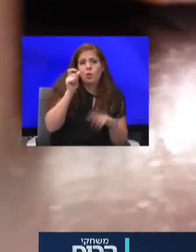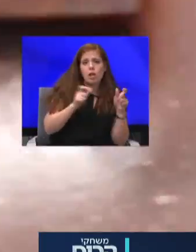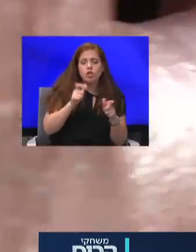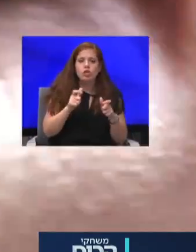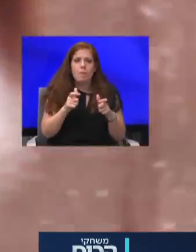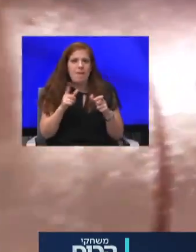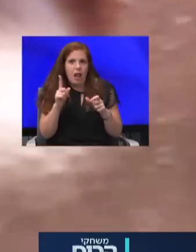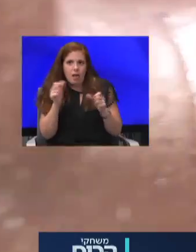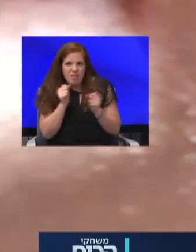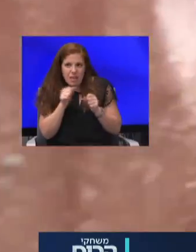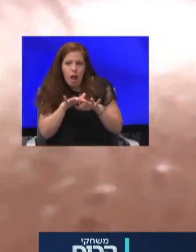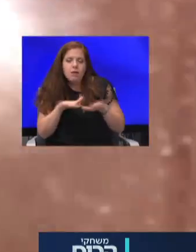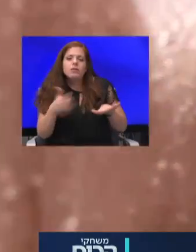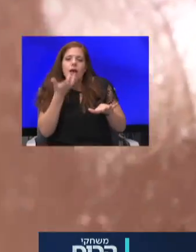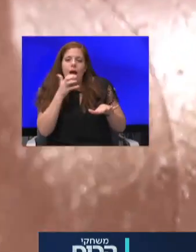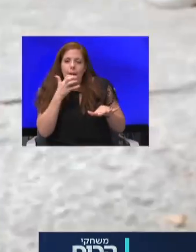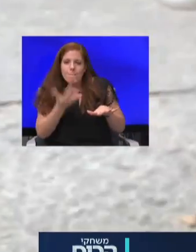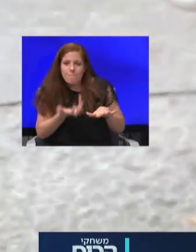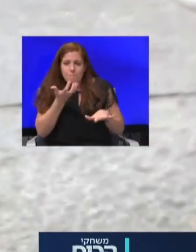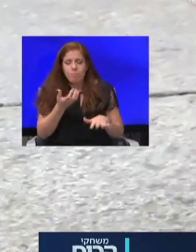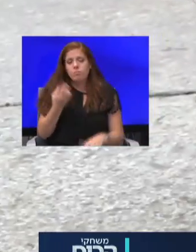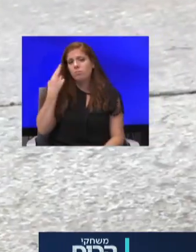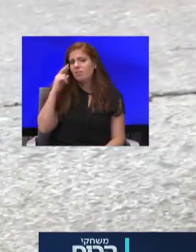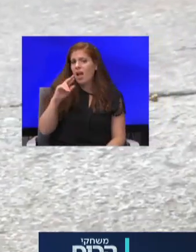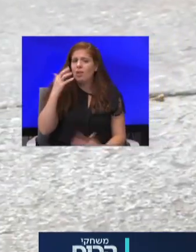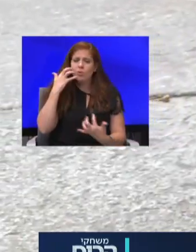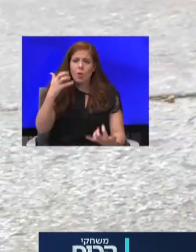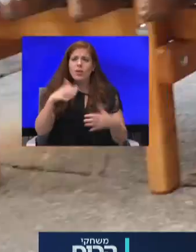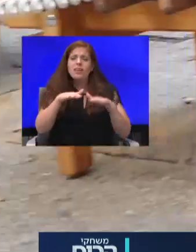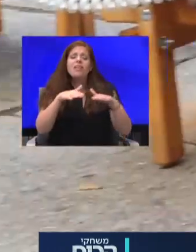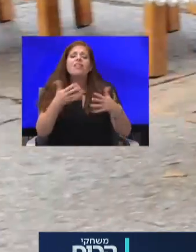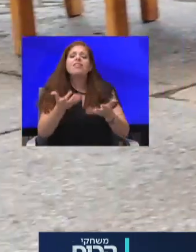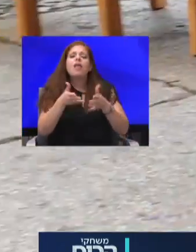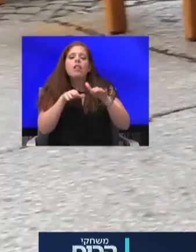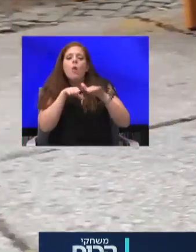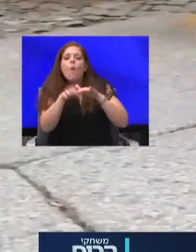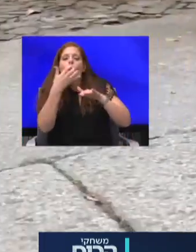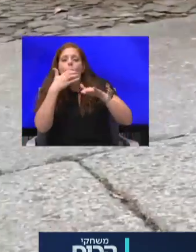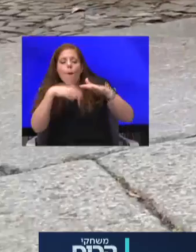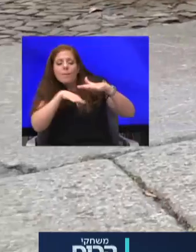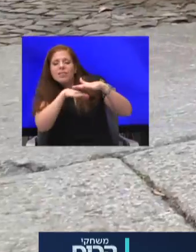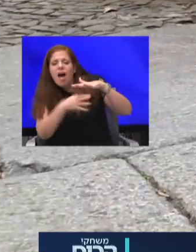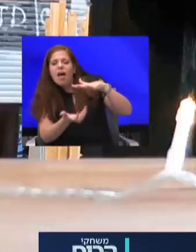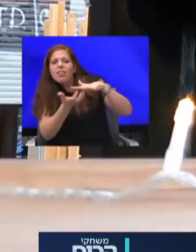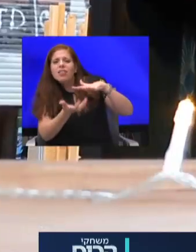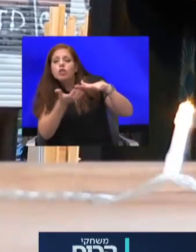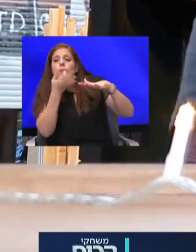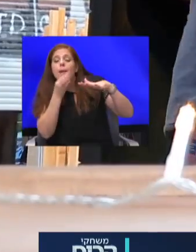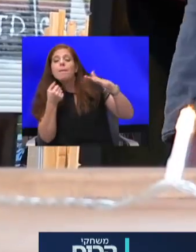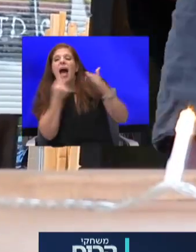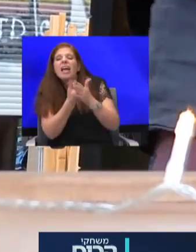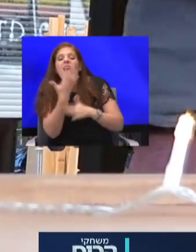הרעיון די גאוני. תנורי חימום מתחת תספסה לא שווה שמתחממים עד ל-50 מעלות צלזיוס,